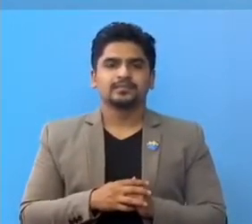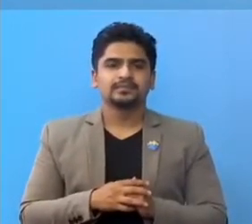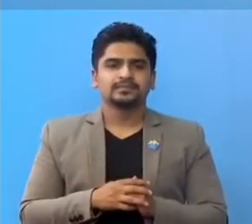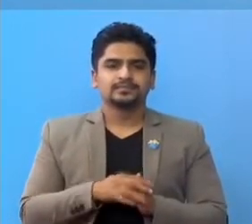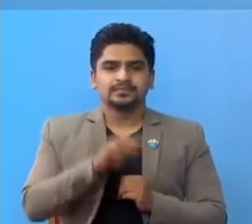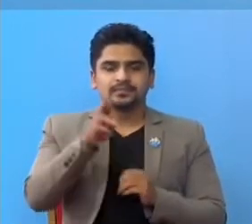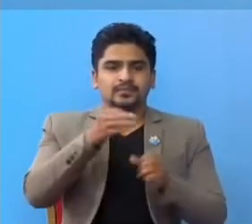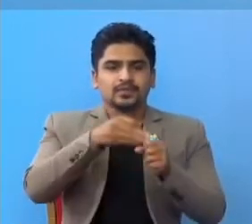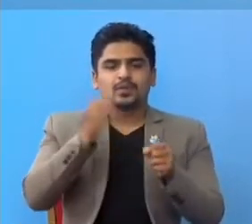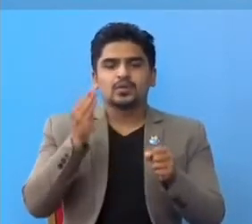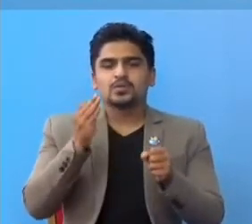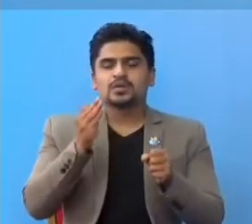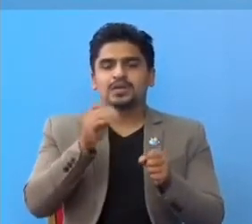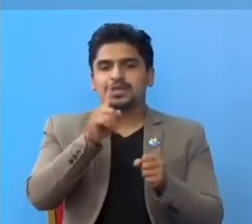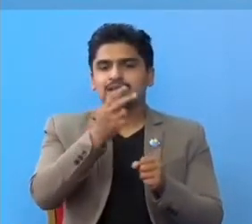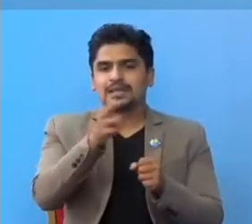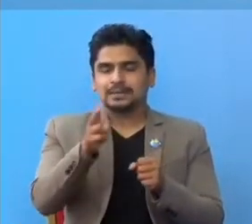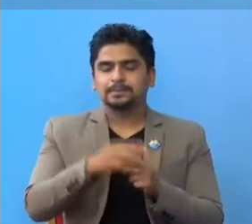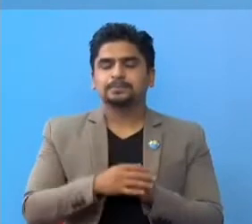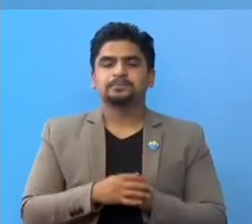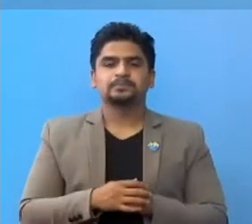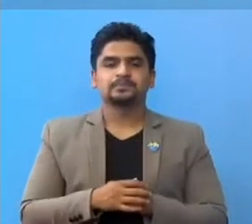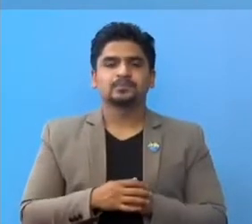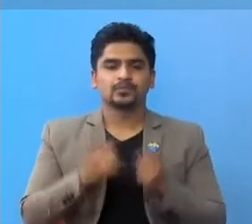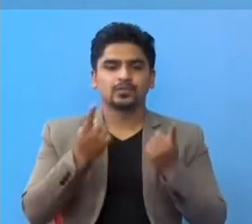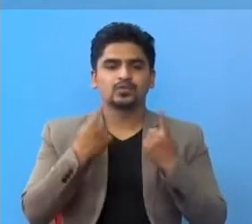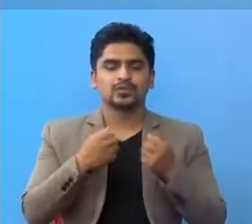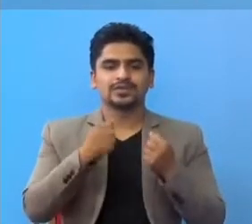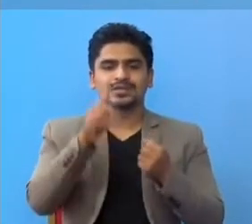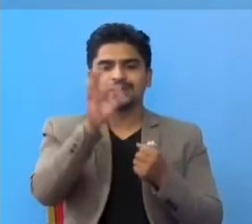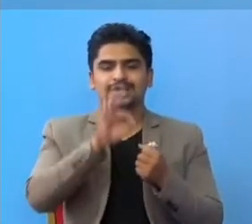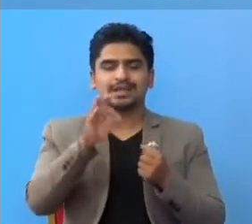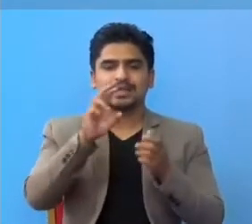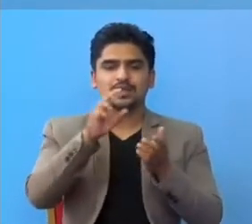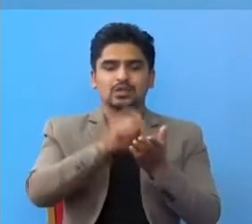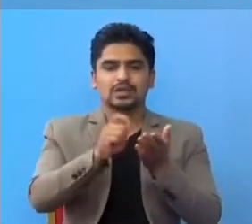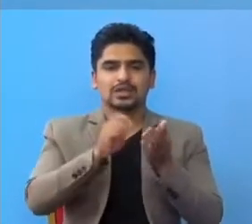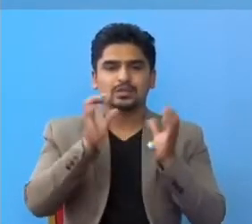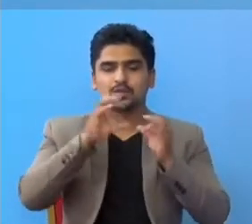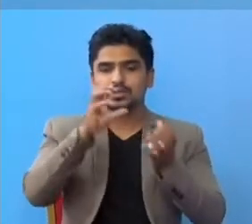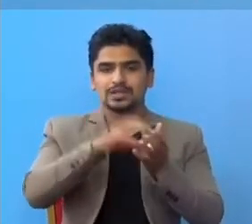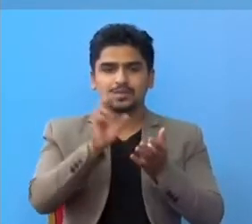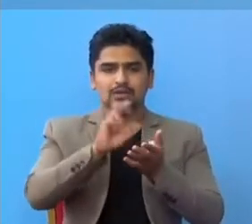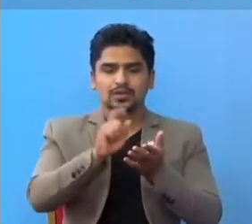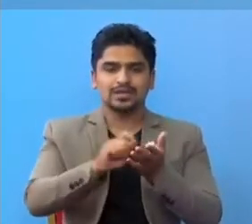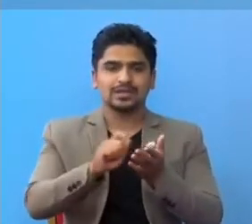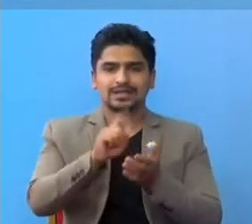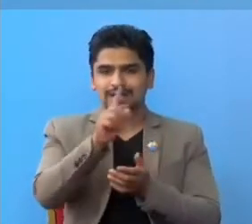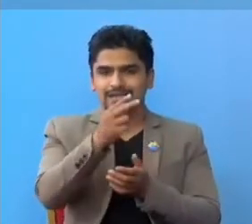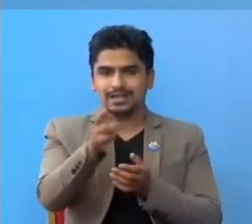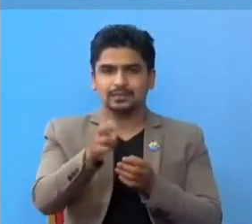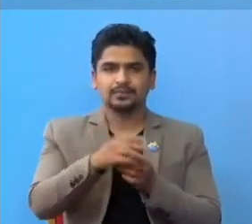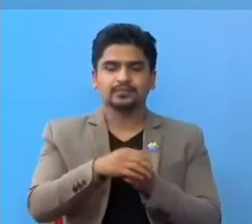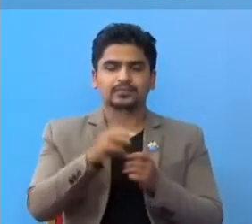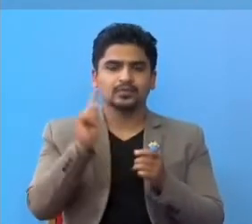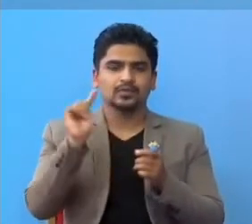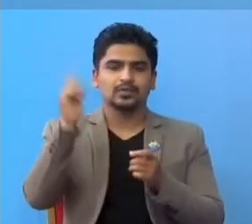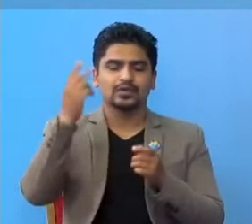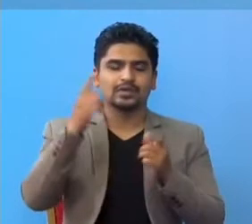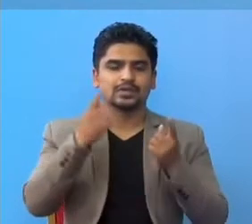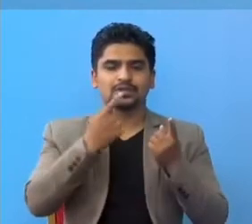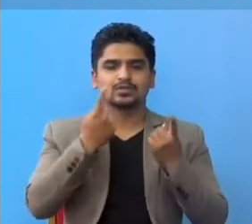और धनुशा का एक जना हुन्नुँछ, स्वास्थ्यकारले दैलेक प्रियुक्सालामा दैलेक का एक जना, करणाली